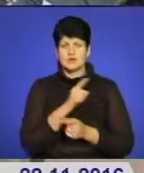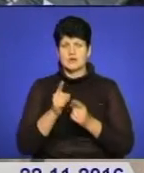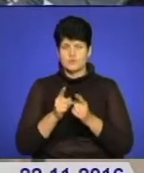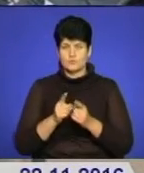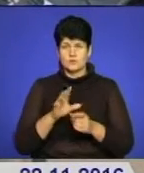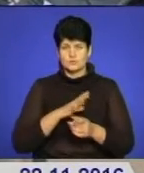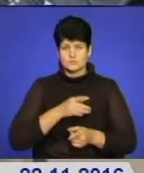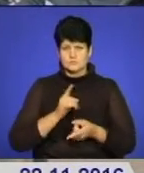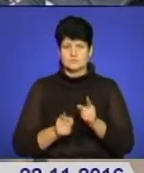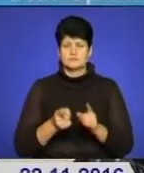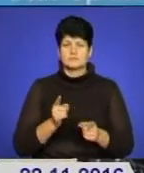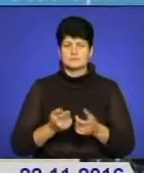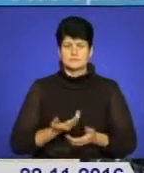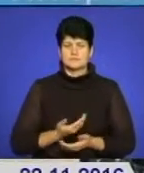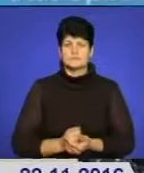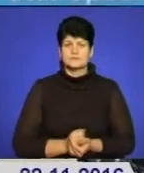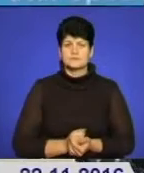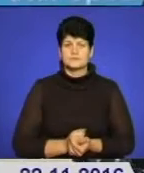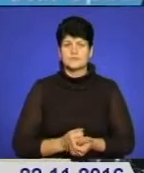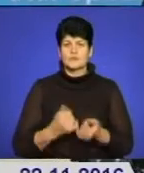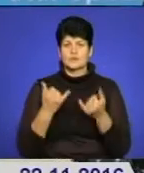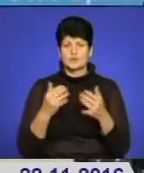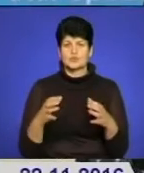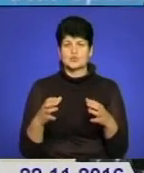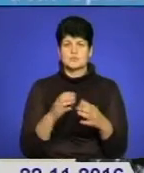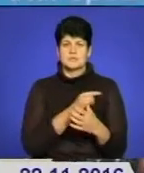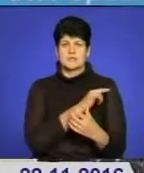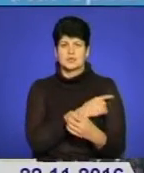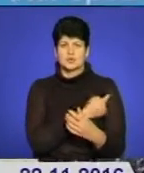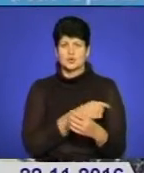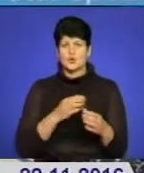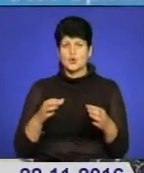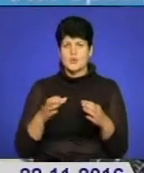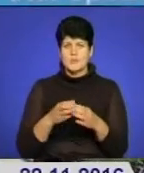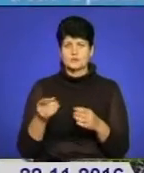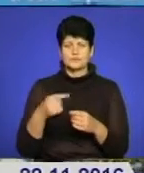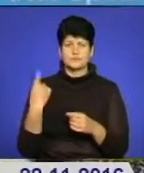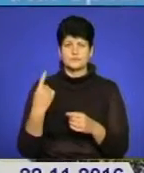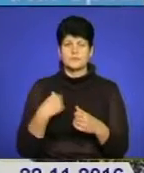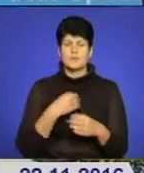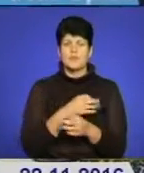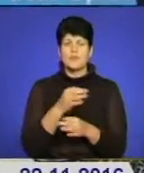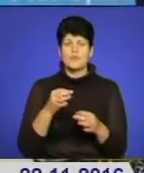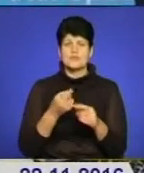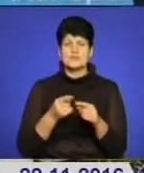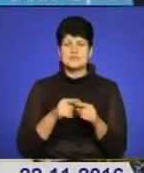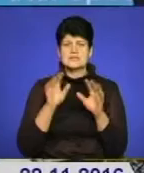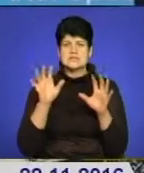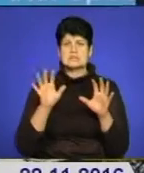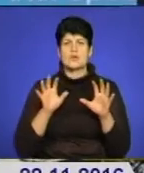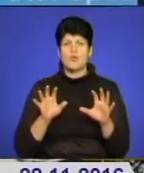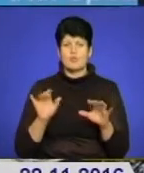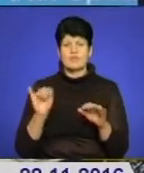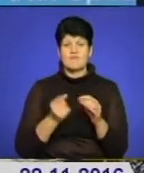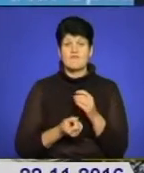реальному житті. Сьогодні з медичною громадою Тернопільщини ми обговорювали ці закони і власне